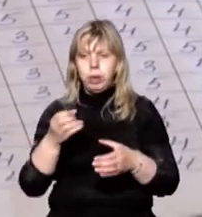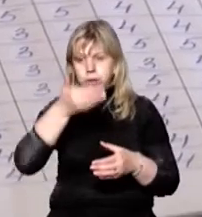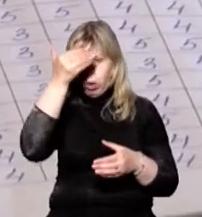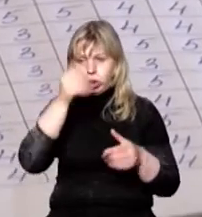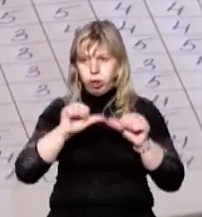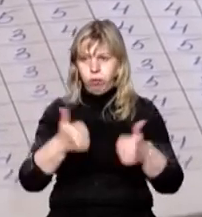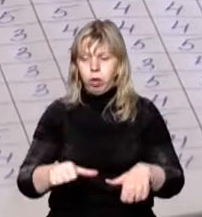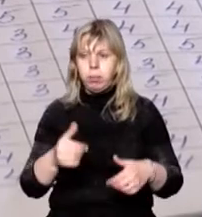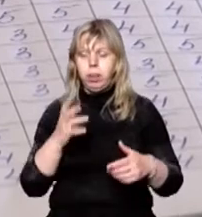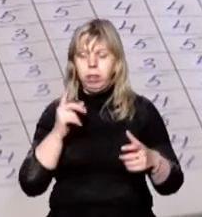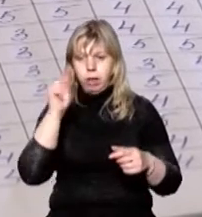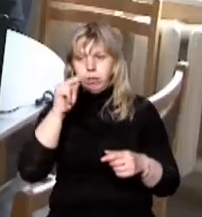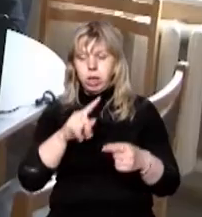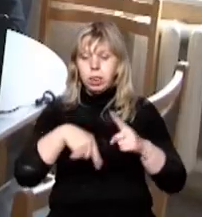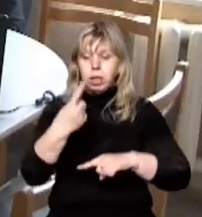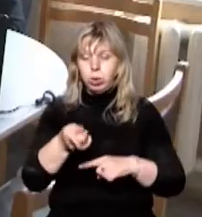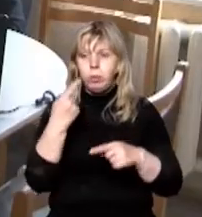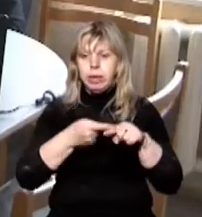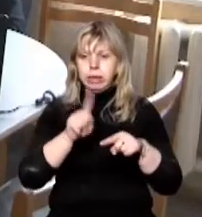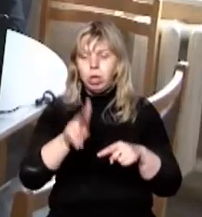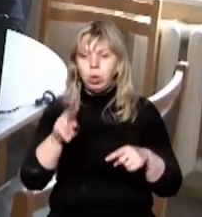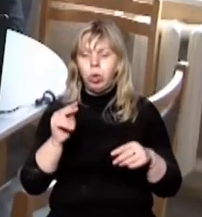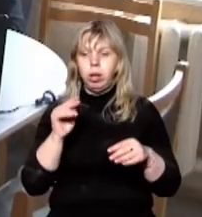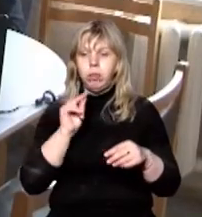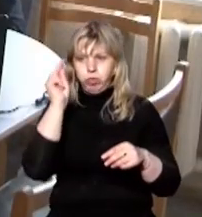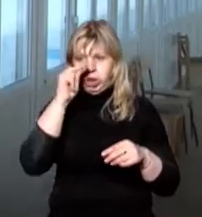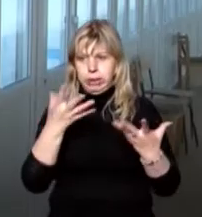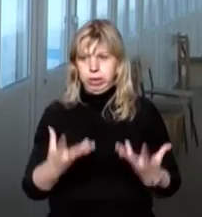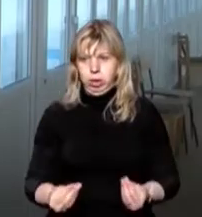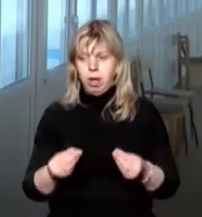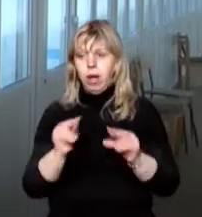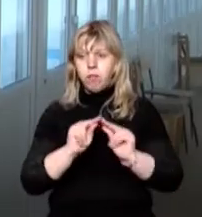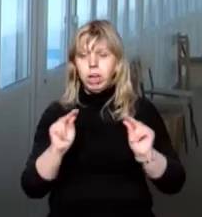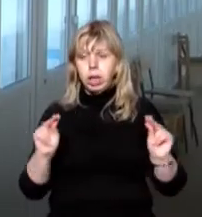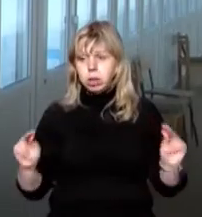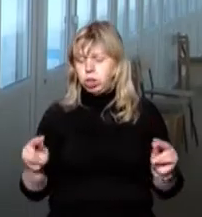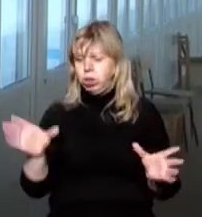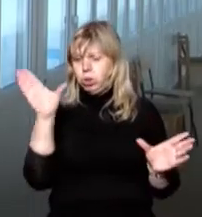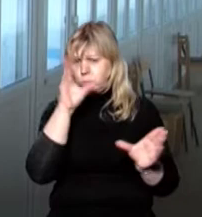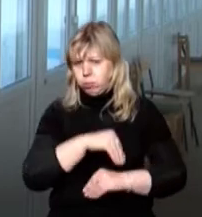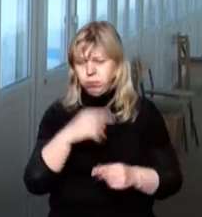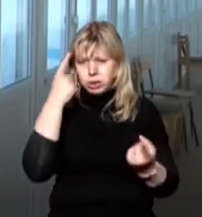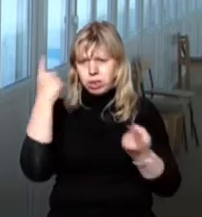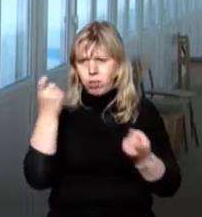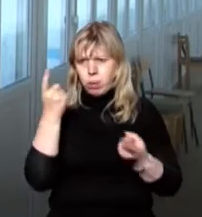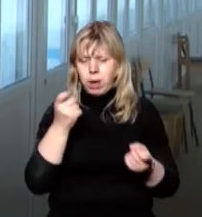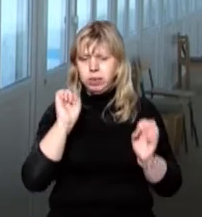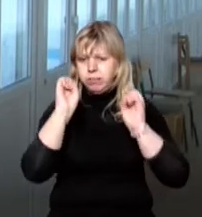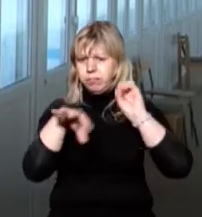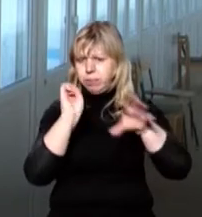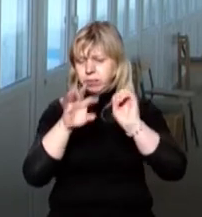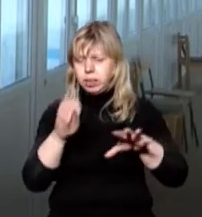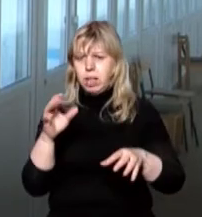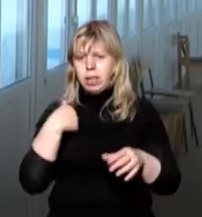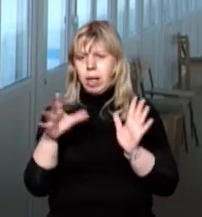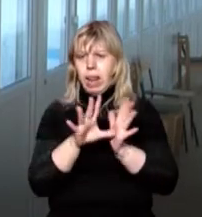заочної форми навчання. Наступного складатимуть ті, котрі вчаться на стаціонарі. Викладачі доступної інформації все виставляли нам